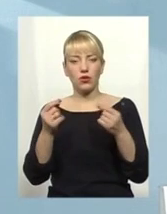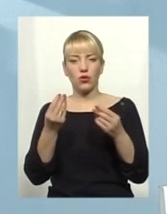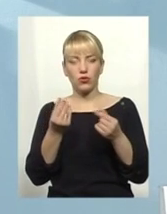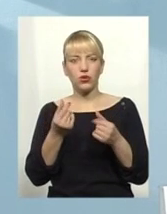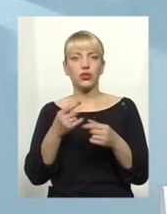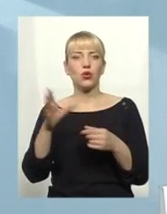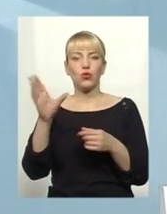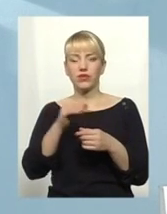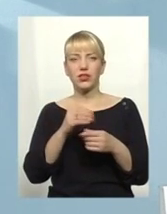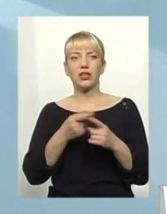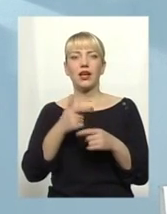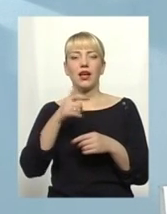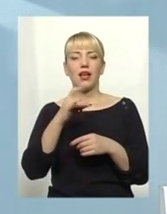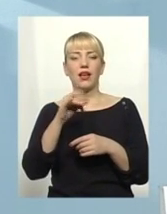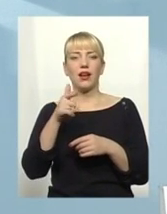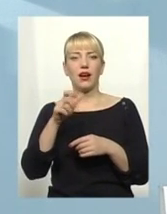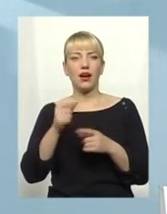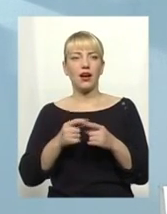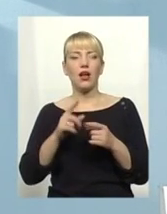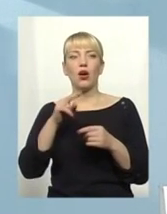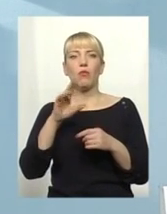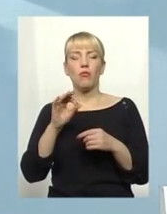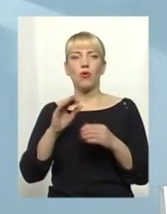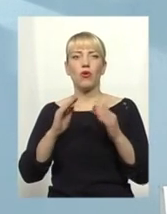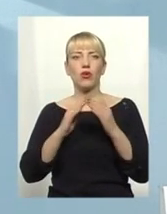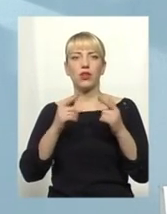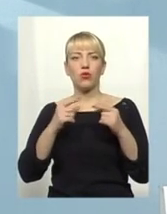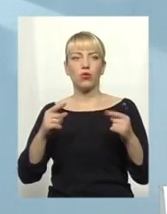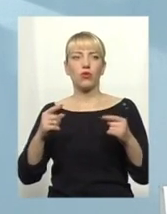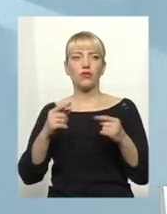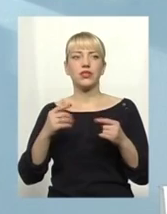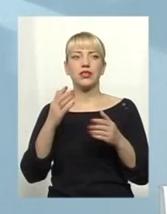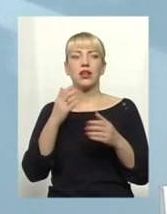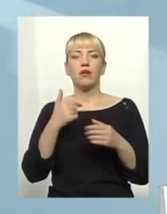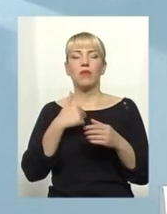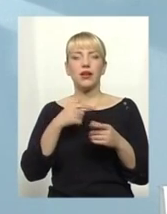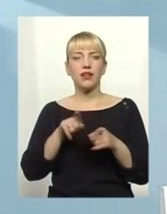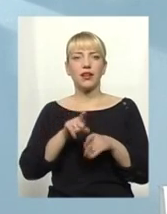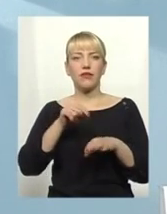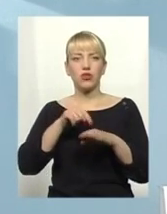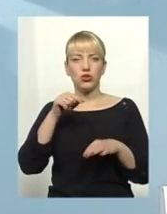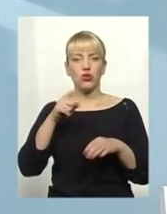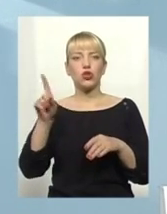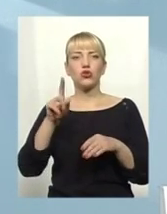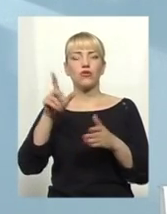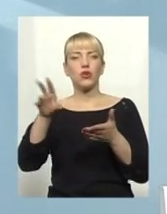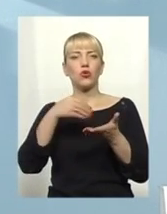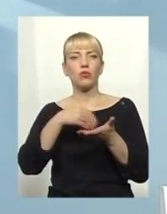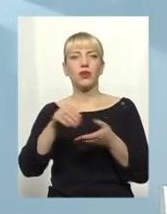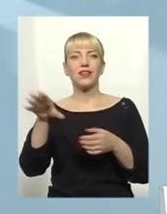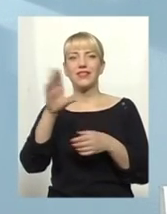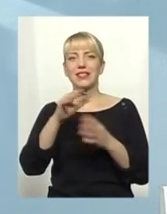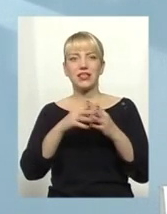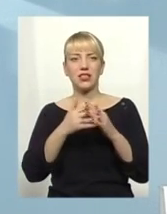по нерухомості в мене таке відчуття, що вона з дружиною скупила все село. От є в Київській області село Новосілки. От в них там ділянка на